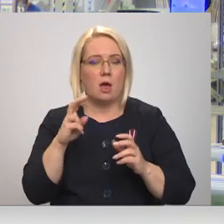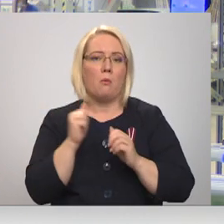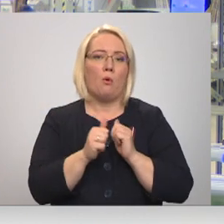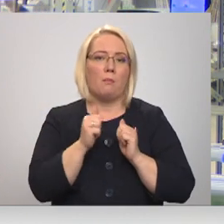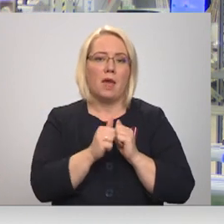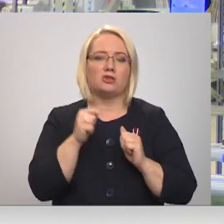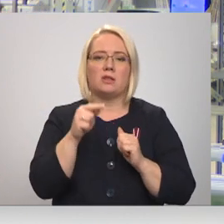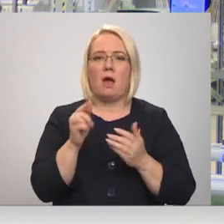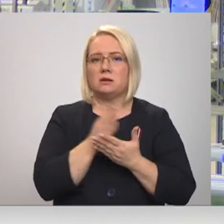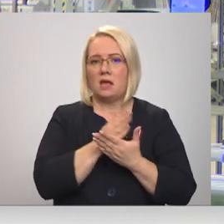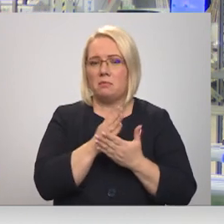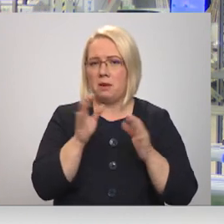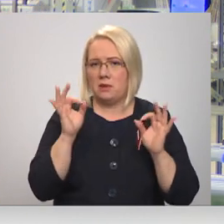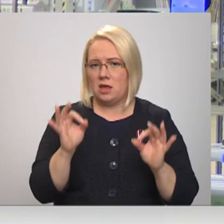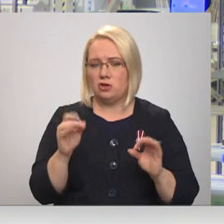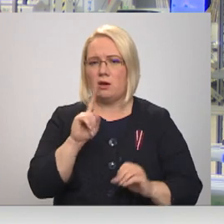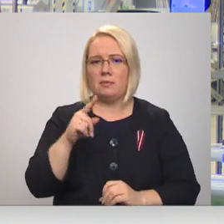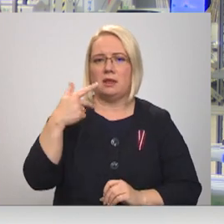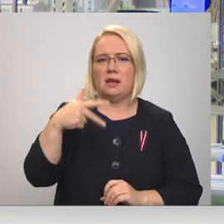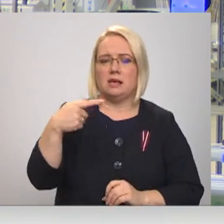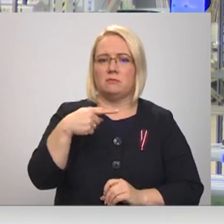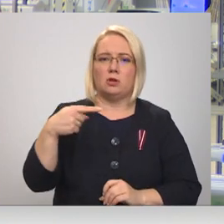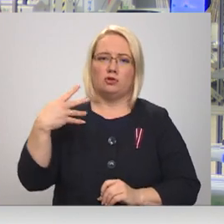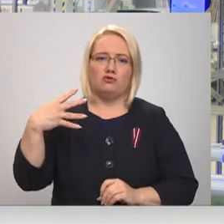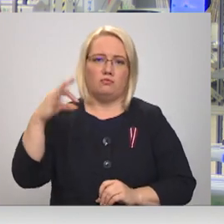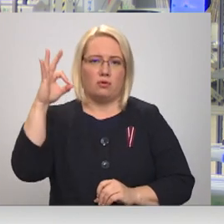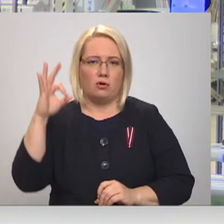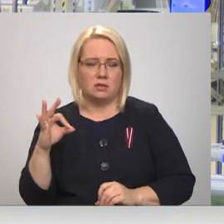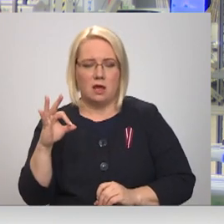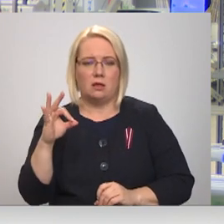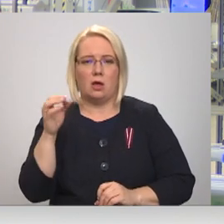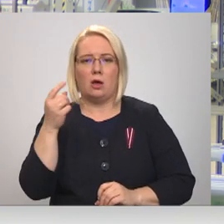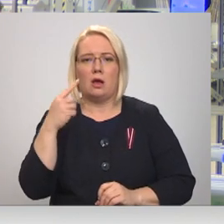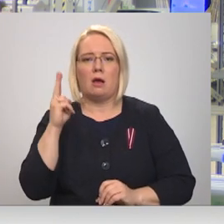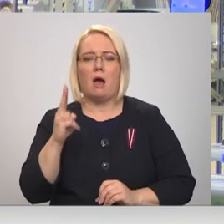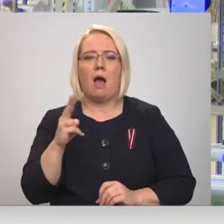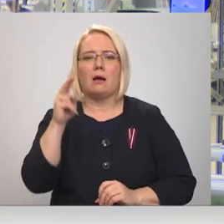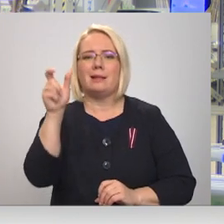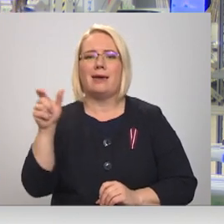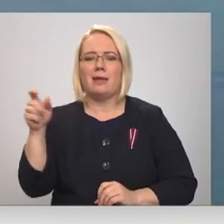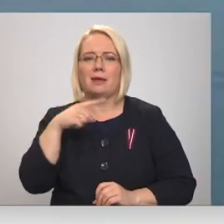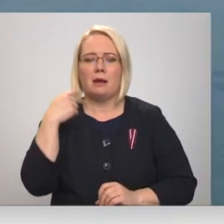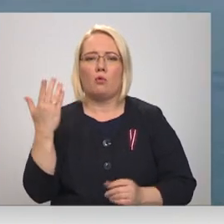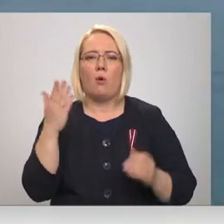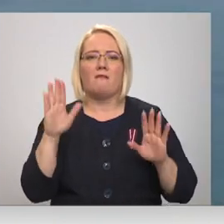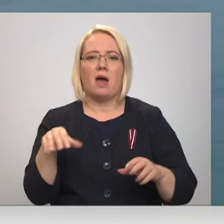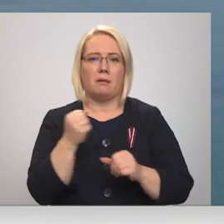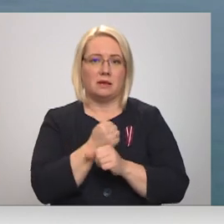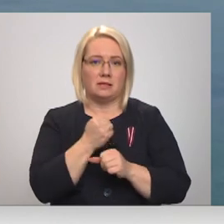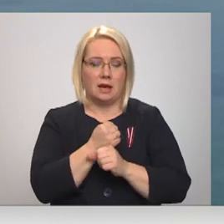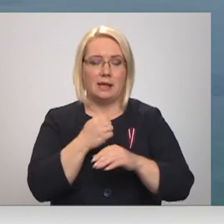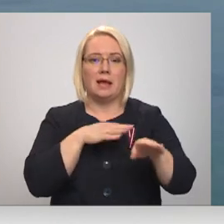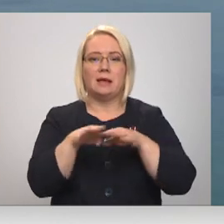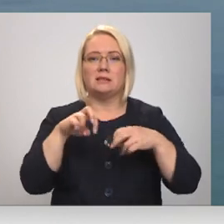viena tā starpība tiešām ir tie 30-40% no tā, ko klienti grib, ko mēs varam izdarīt. Līdzīgas problēmas